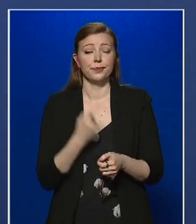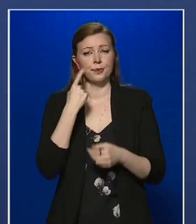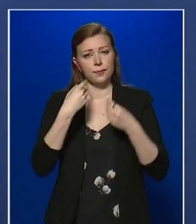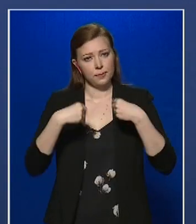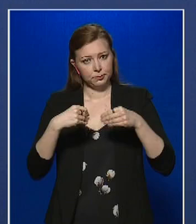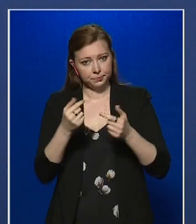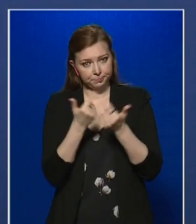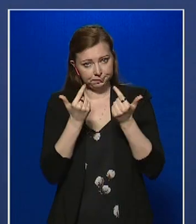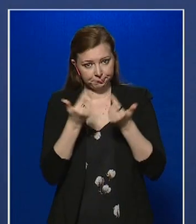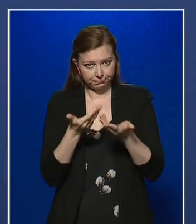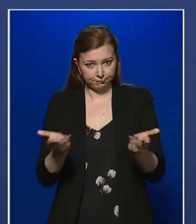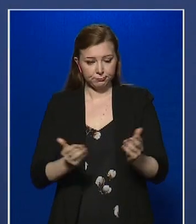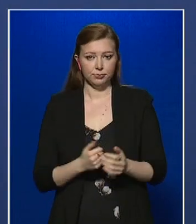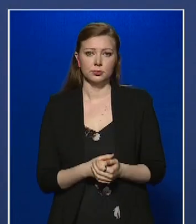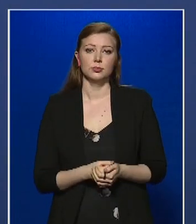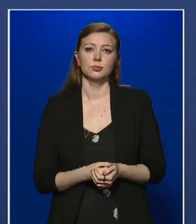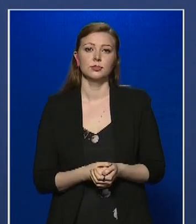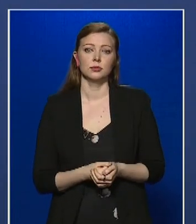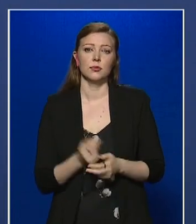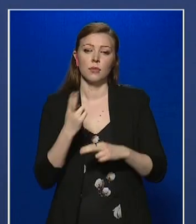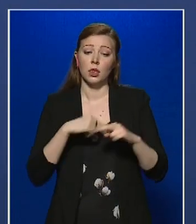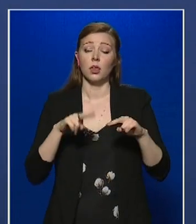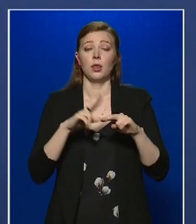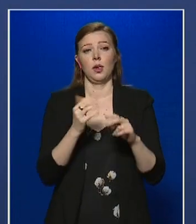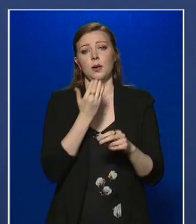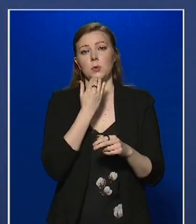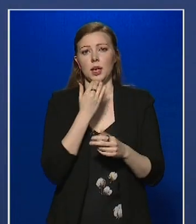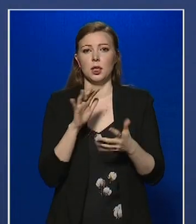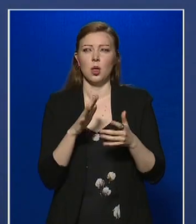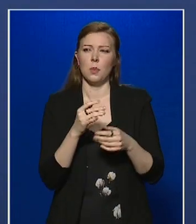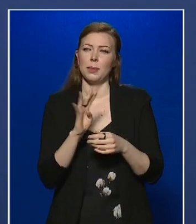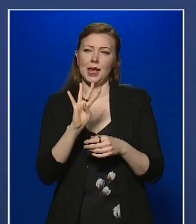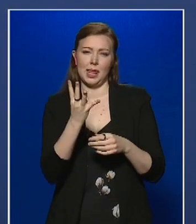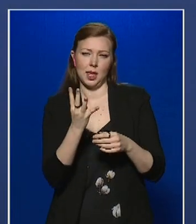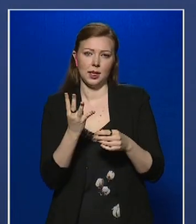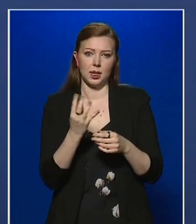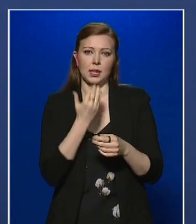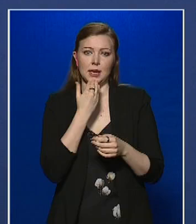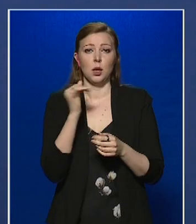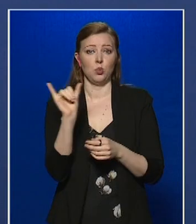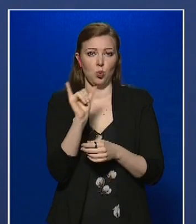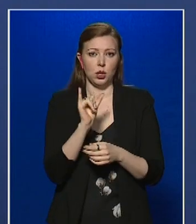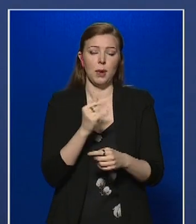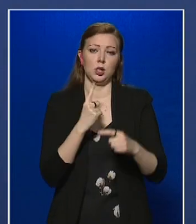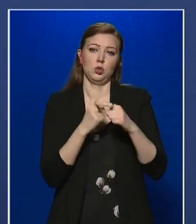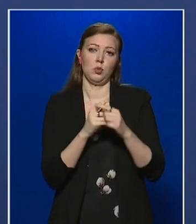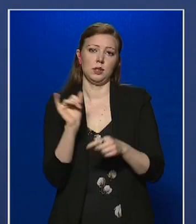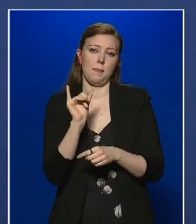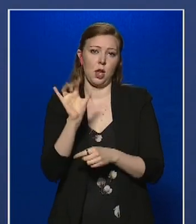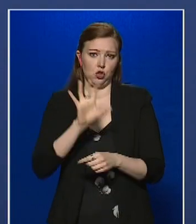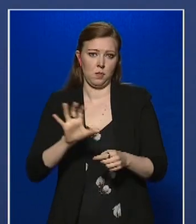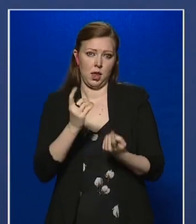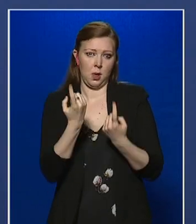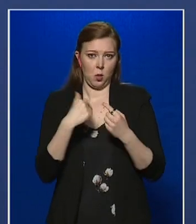beszámolni önöknek, hogy a legtöbb igény nagyjából minden negyedik Budapestről és Pest